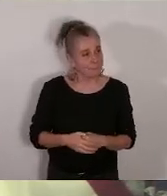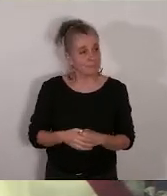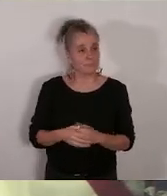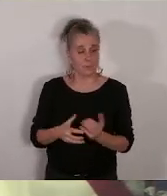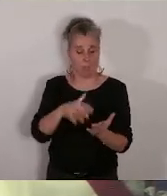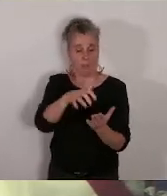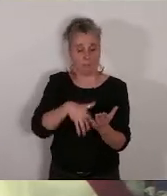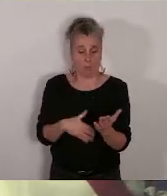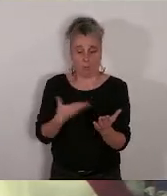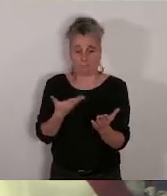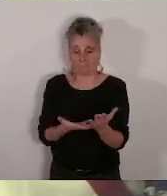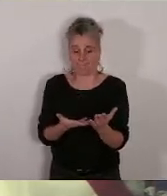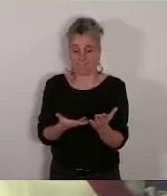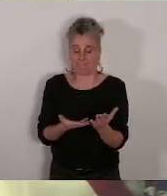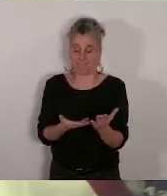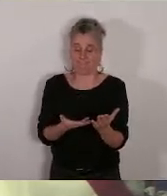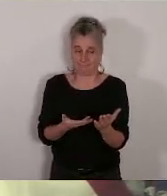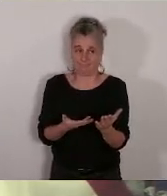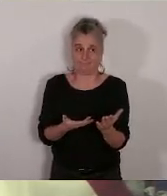aussi c'est vraiment